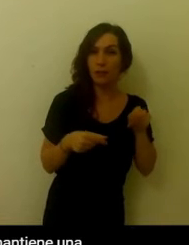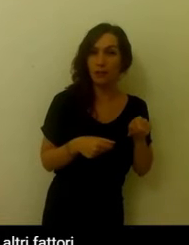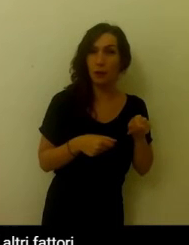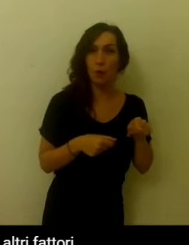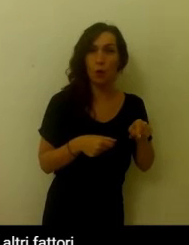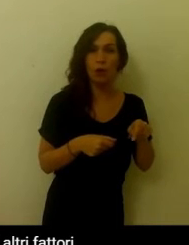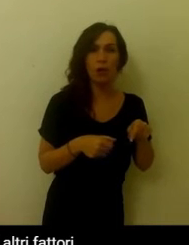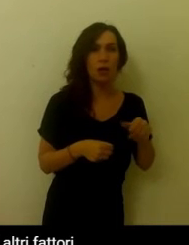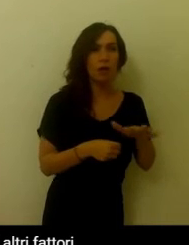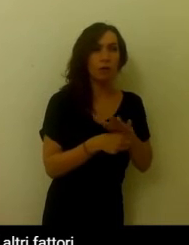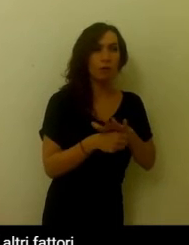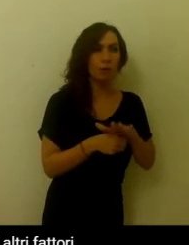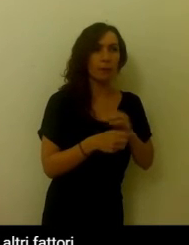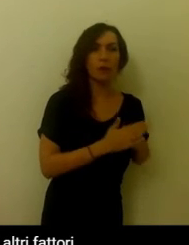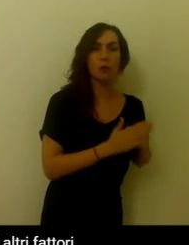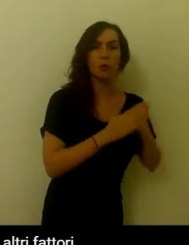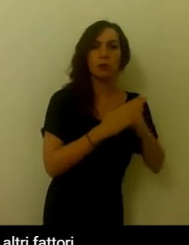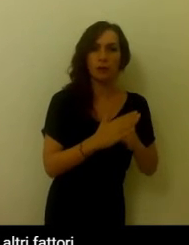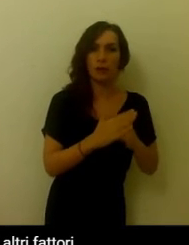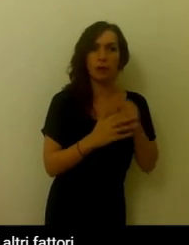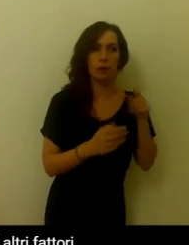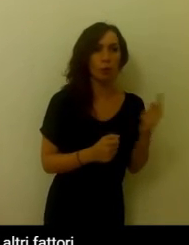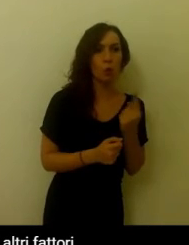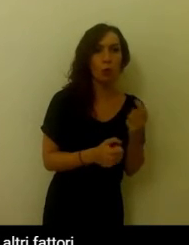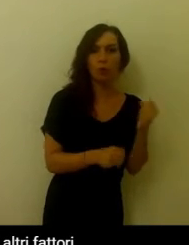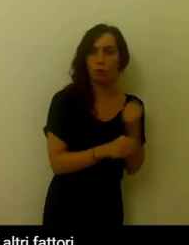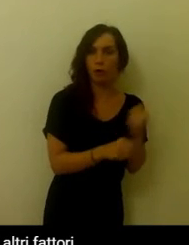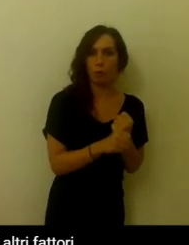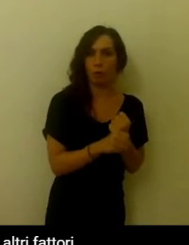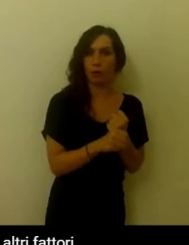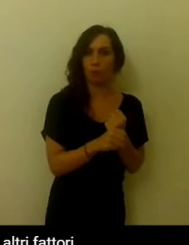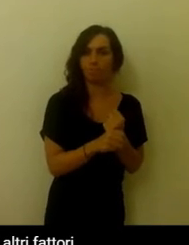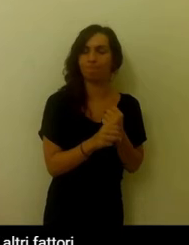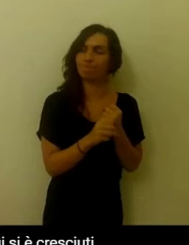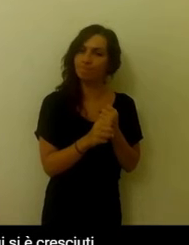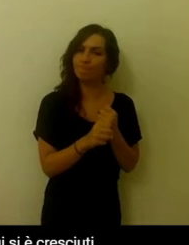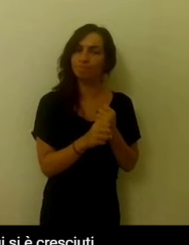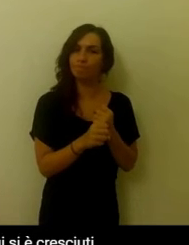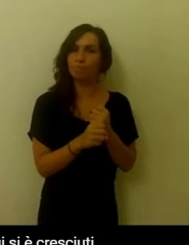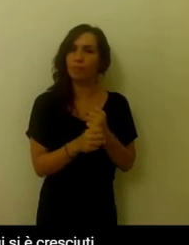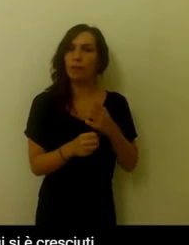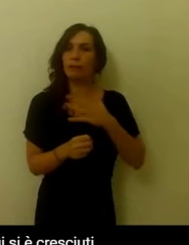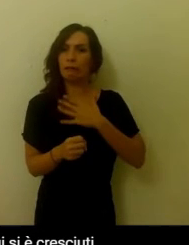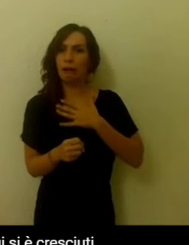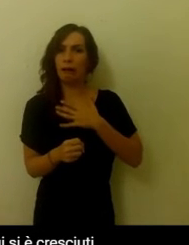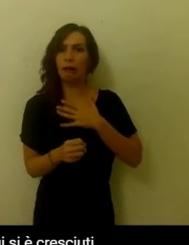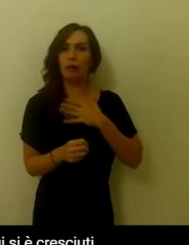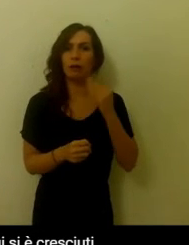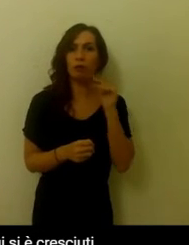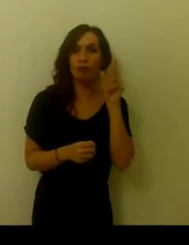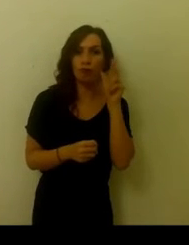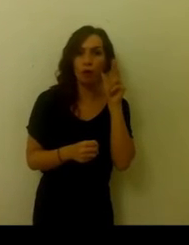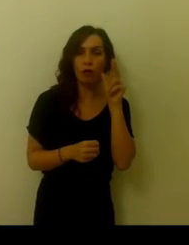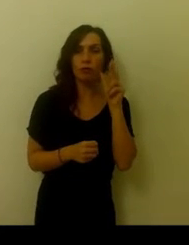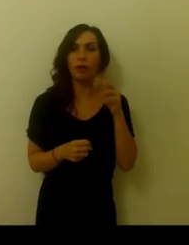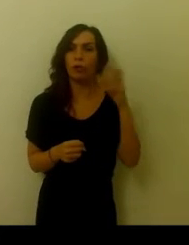mantiene una famiglia e che magari è l'unico lavoratore. Quindi altri fattori come l'età, il genere, la cultura, il contesto in cui si